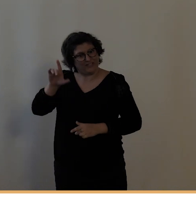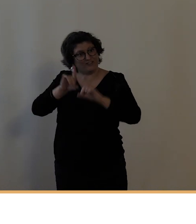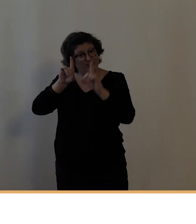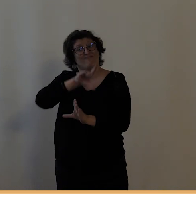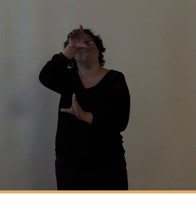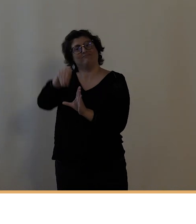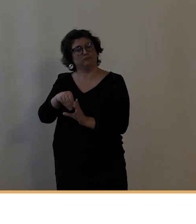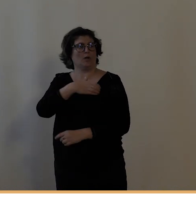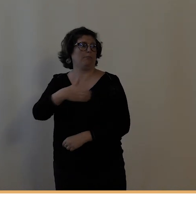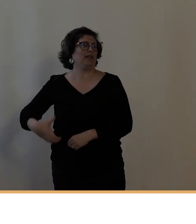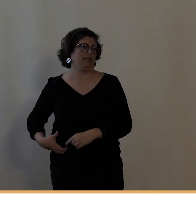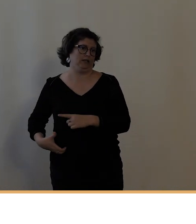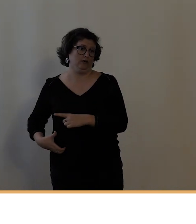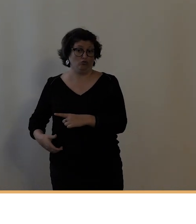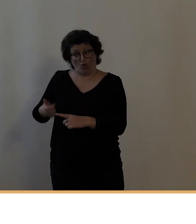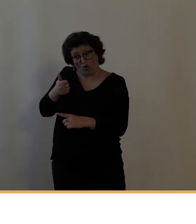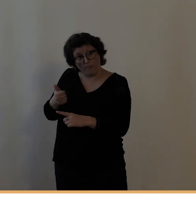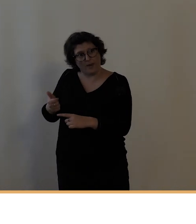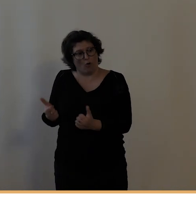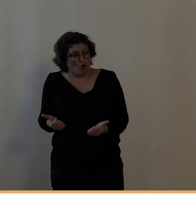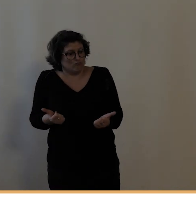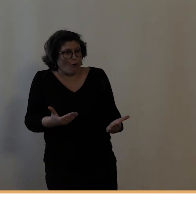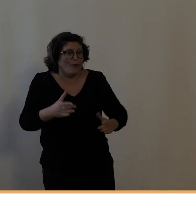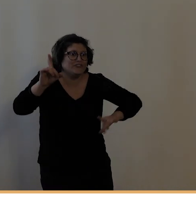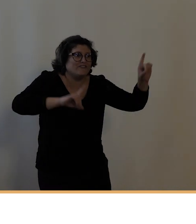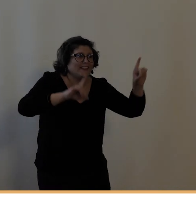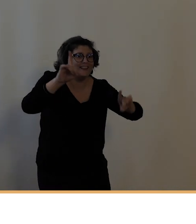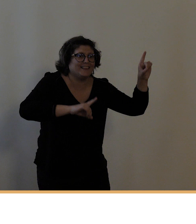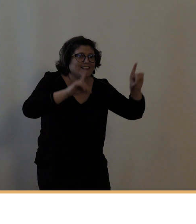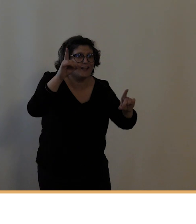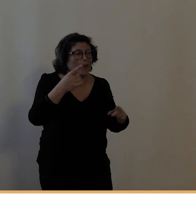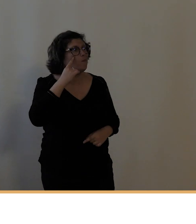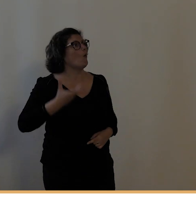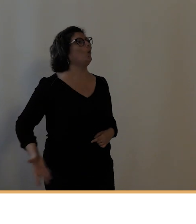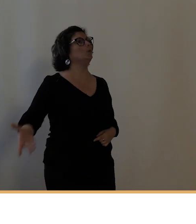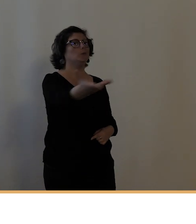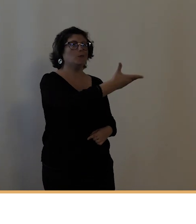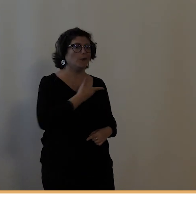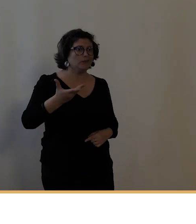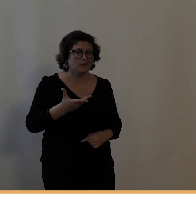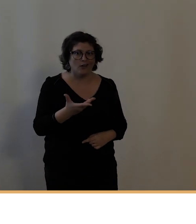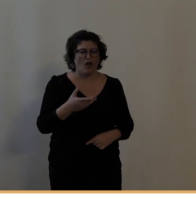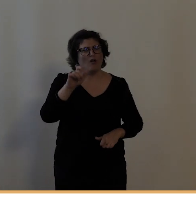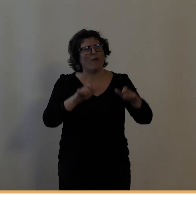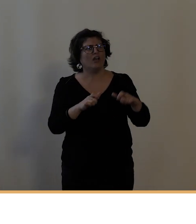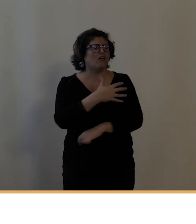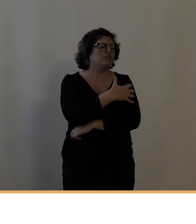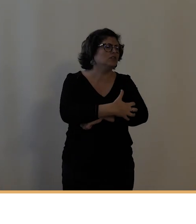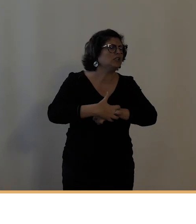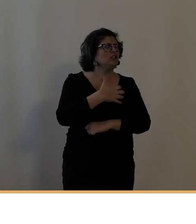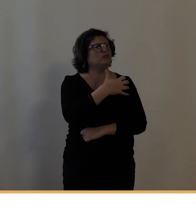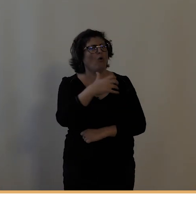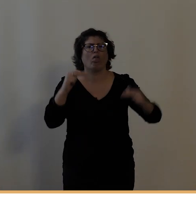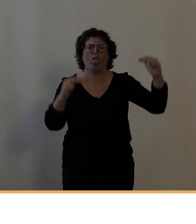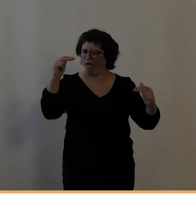institutionnelle une pratique festive, populaire, dans tous les quartiers de la ville de Tours. Et